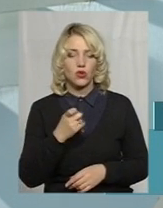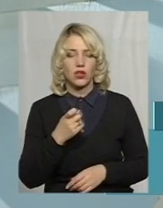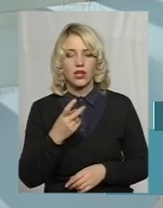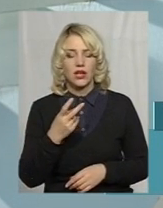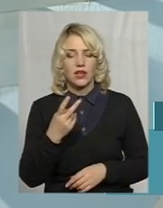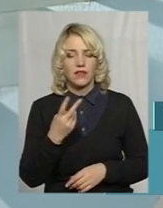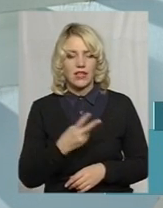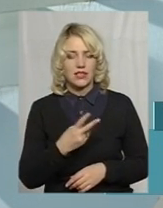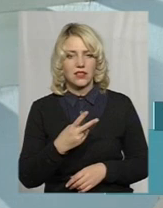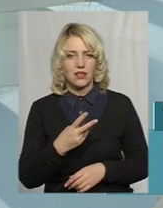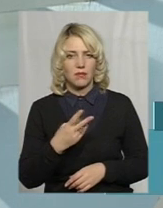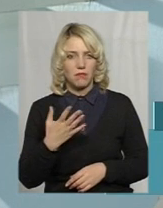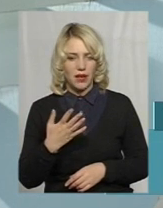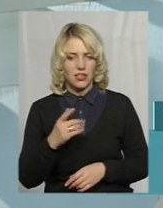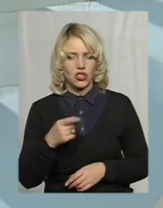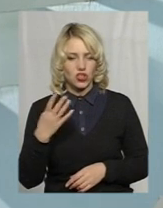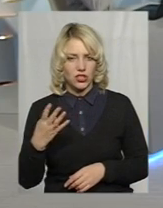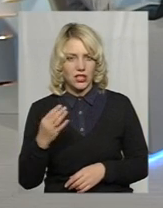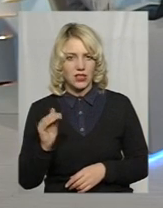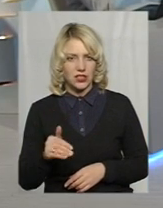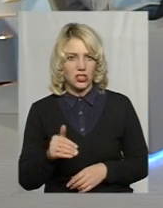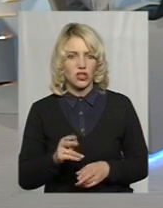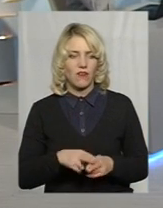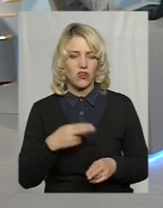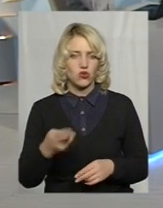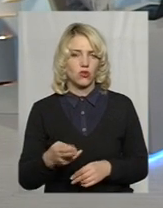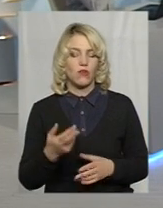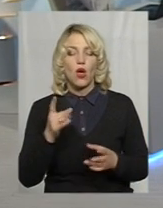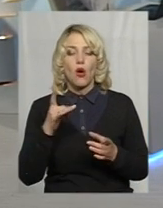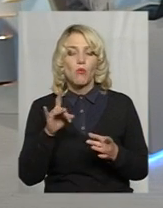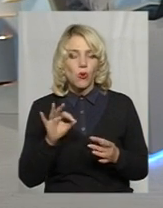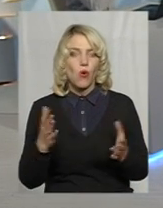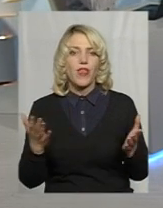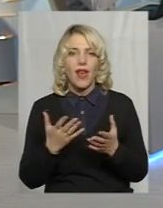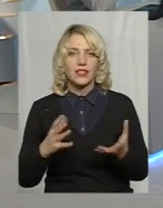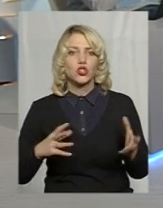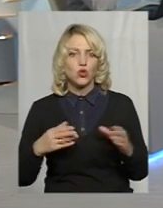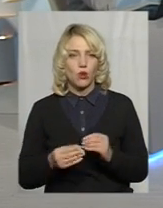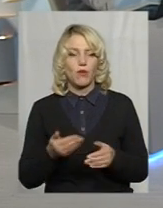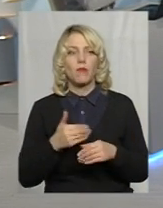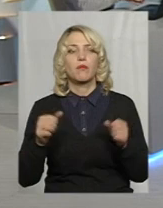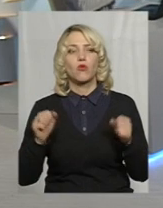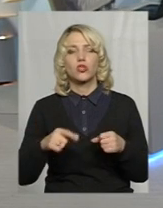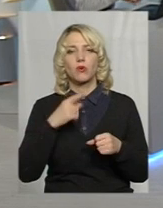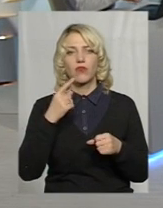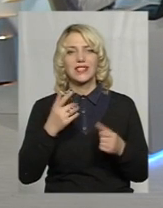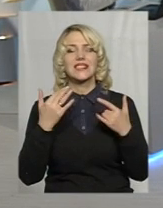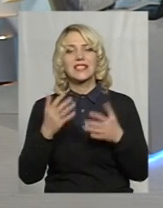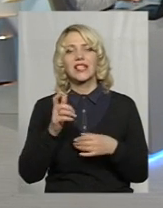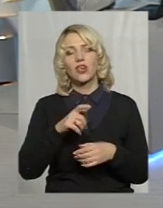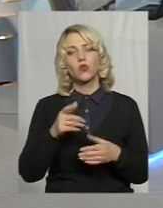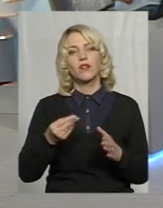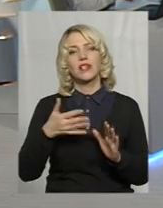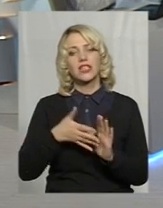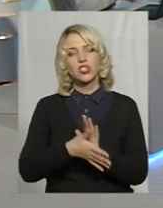тисячі відшкодовано. Про які суми можемо зараз говорити? Скільки, все ж таки, витрачають люди на